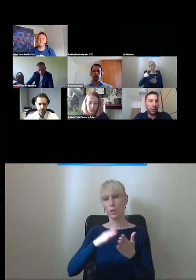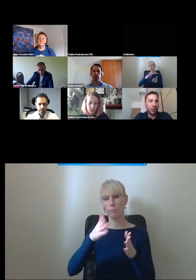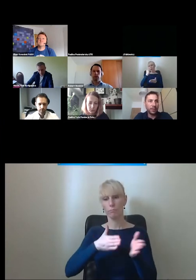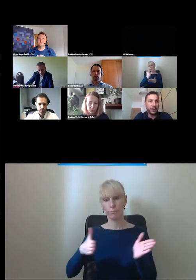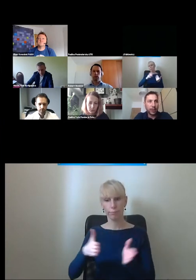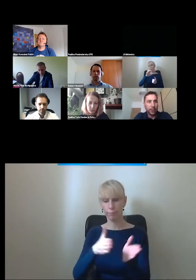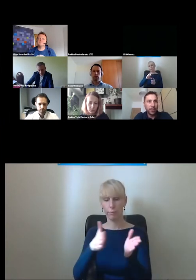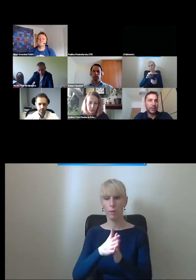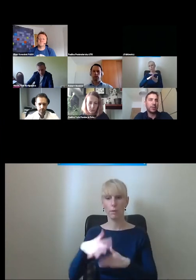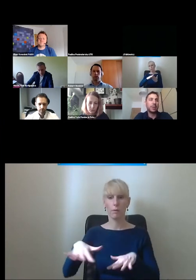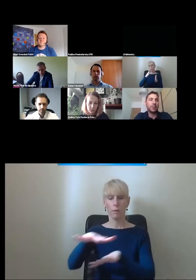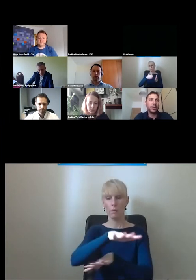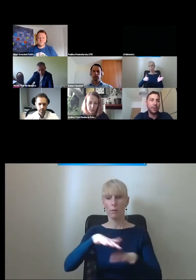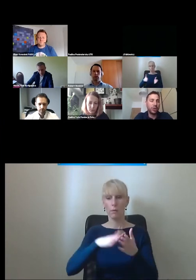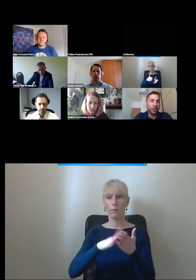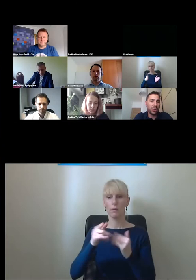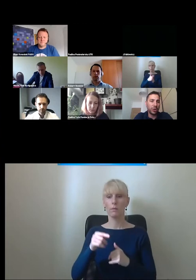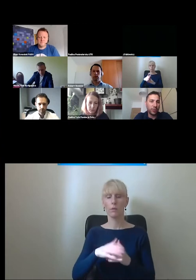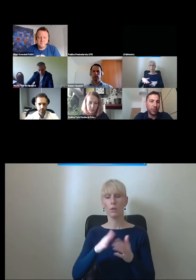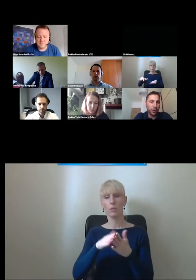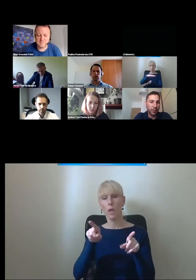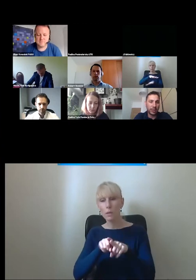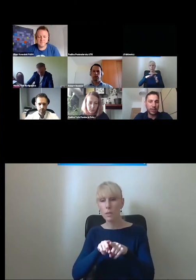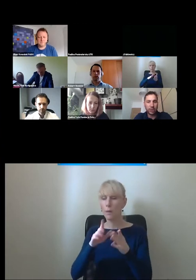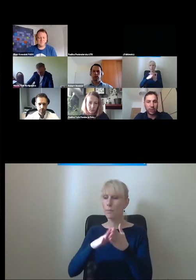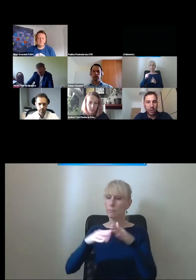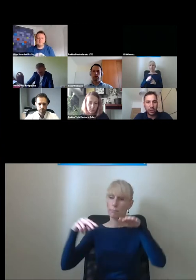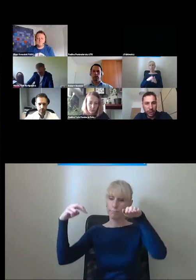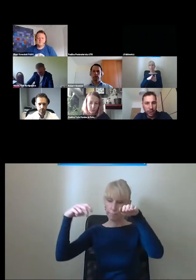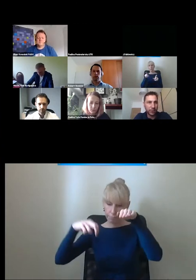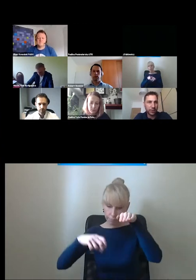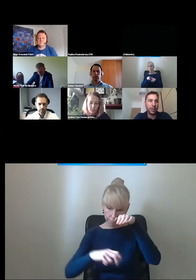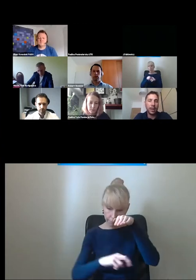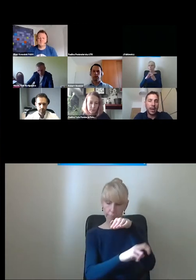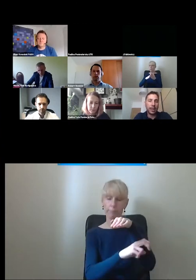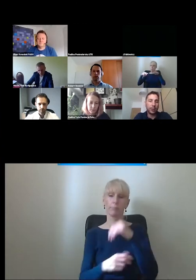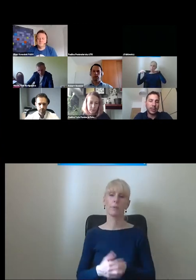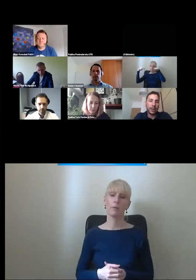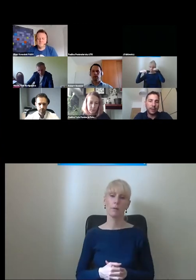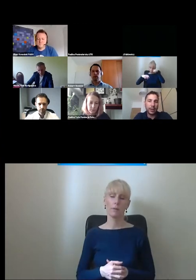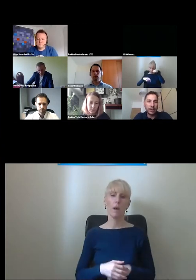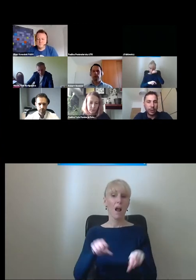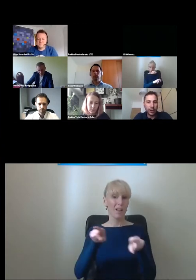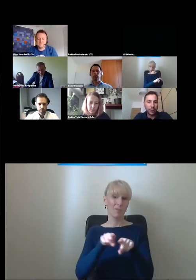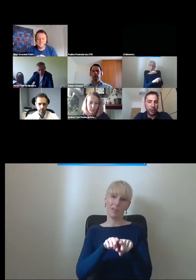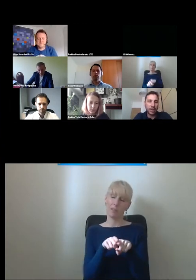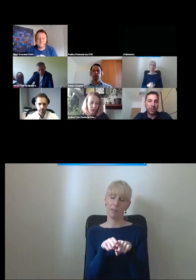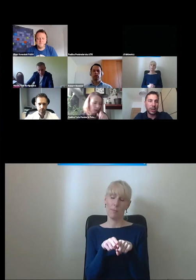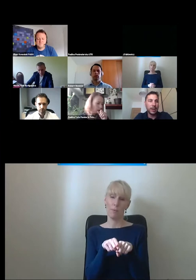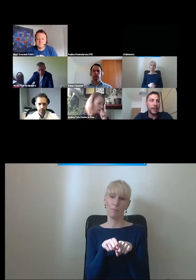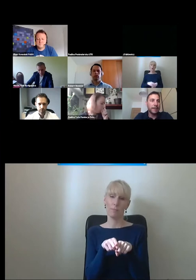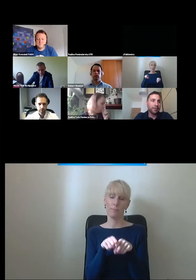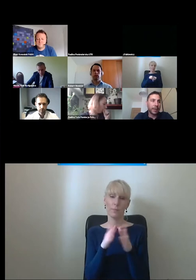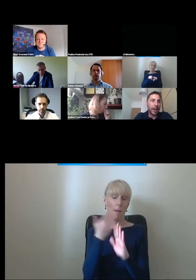głównie z myślą o, ja to bym powiedział, przepustowości ciągów komunikacyjnych, czyli przejścia podziemne. Ale tutaj sprawa jest o tyle